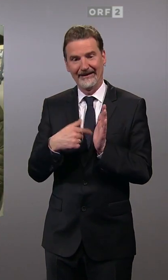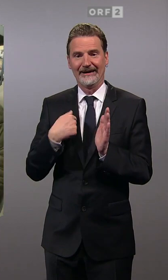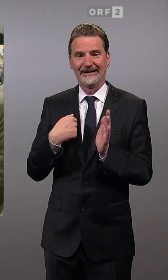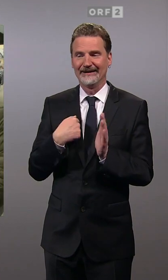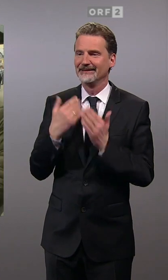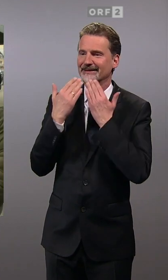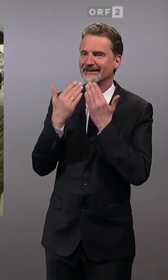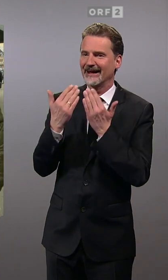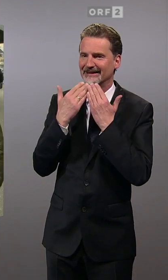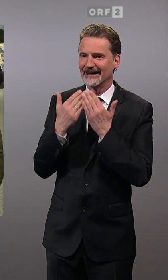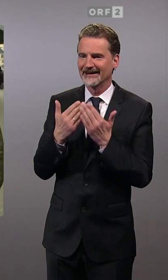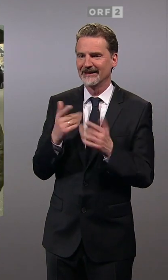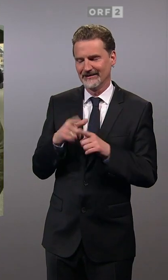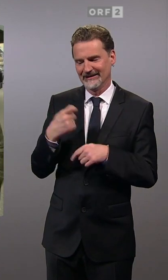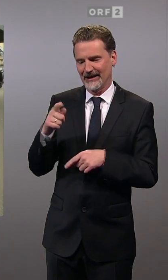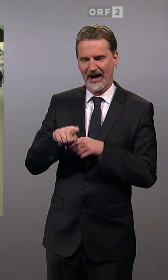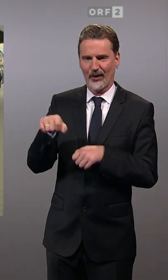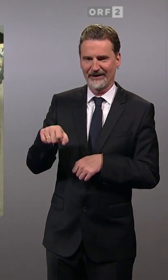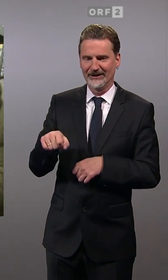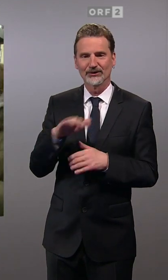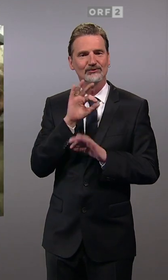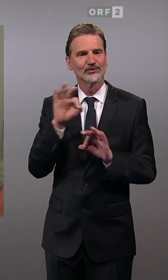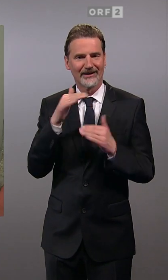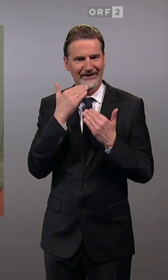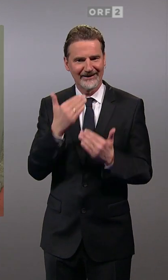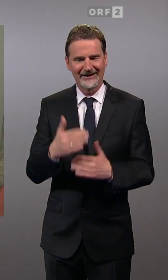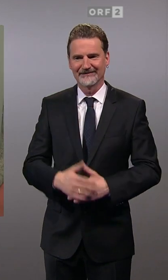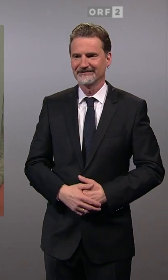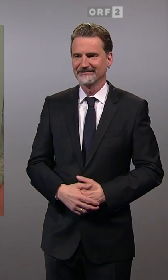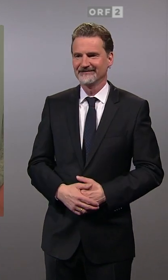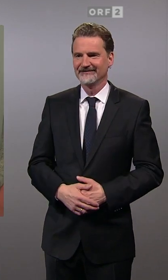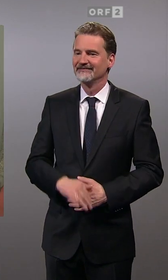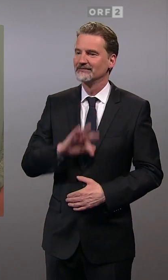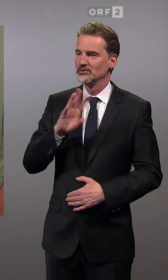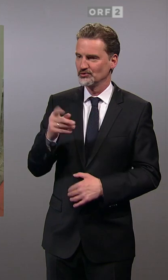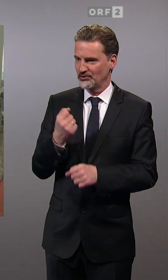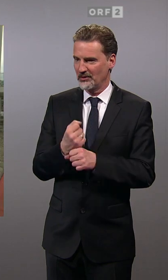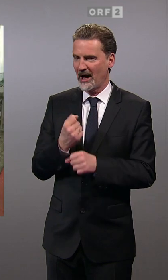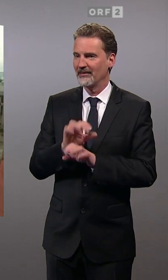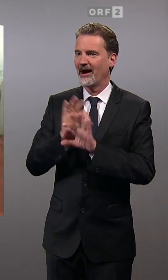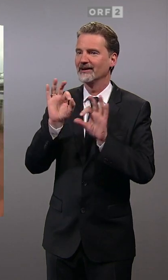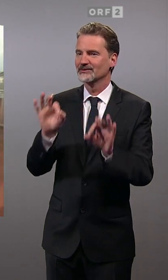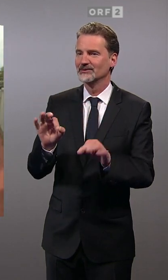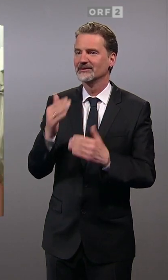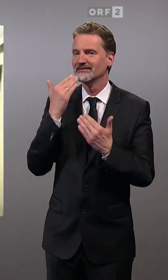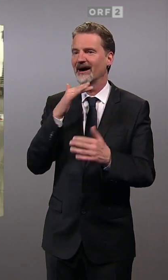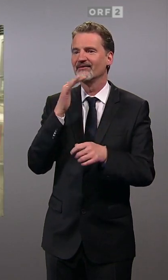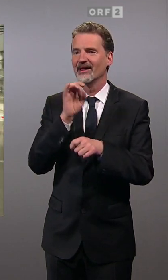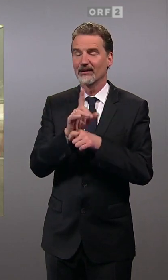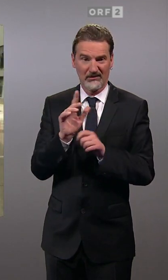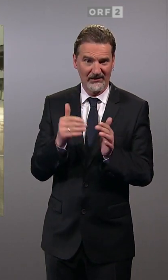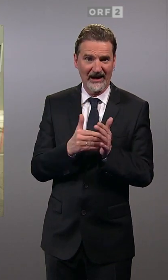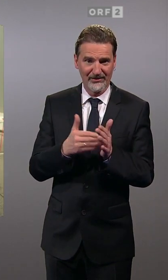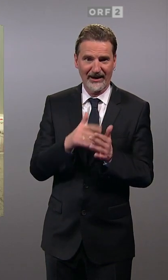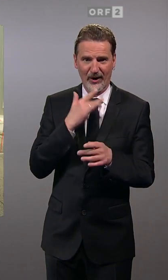Dankeschön. Ich gebe Ihnen einen Sack Alarm mit. Nachhaltig. Schöne Arbeit. Alles Gute. Vielen Glück. Danke, das können wir brauchen.